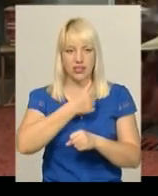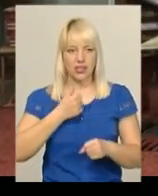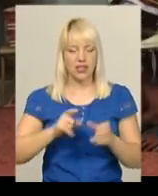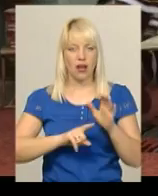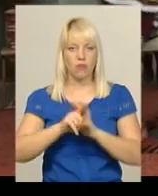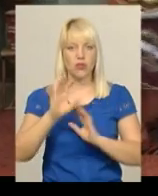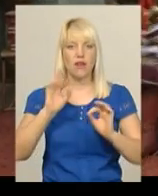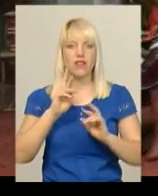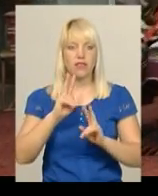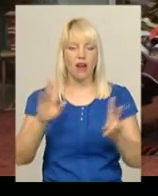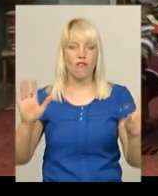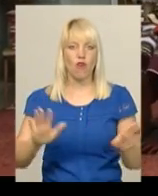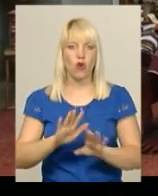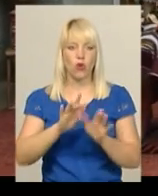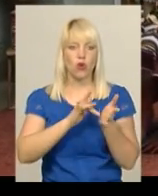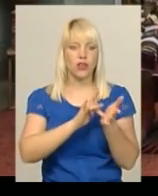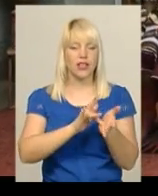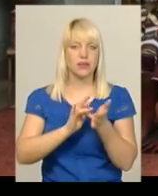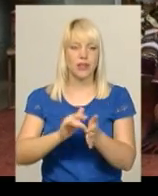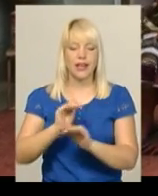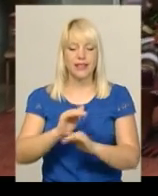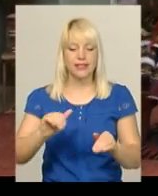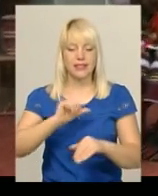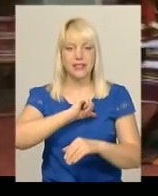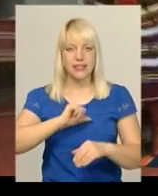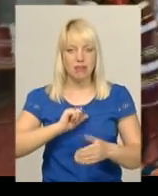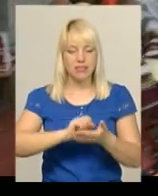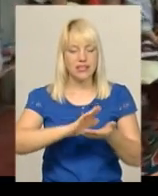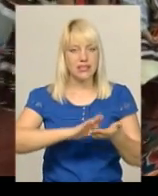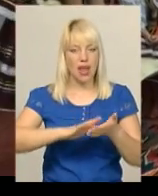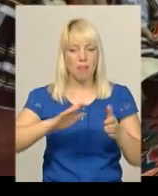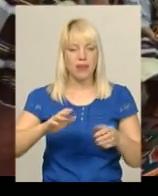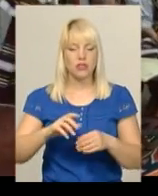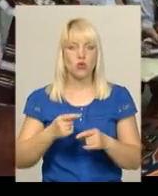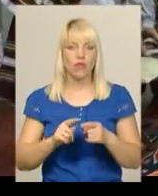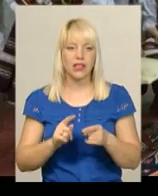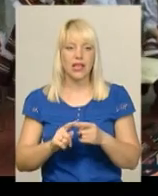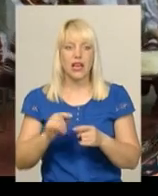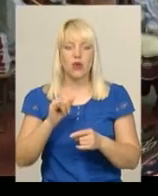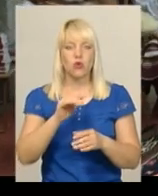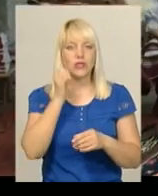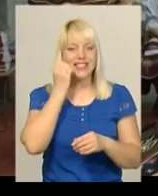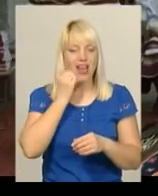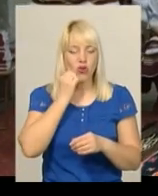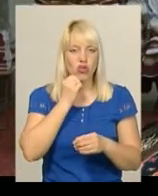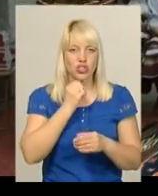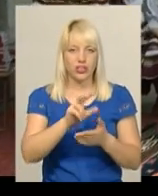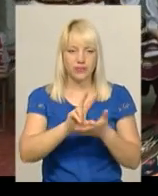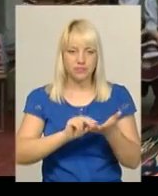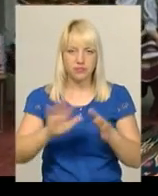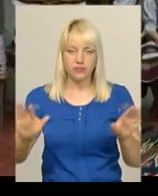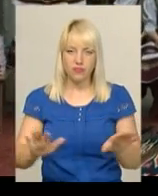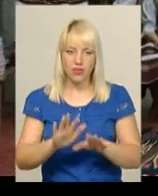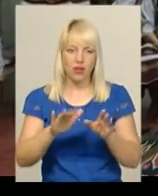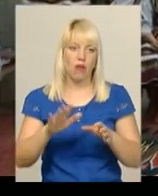як фольклорна експедиція. Діти самі записували у старожилі в пісні. Згодом, коли матеріалу стало достатньо, зорганізувалися у